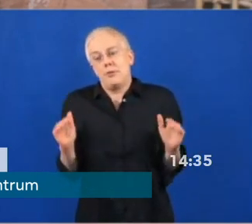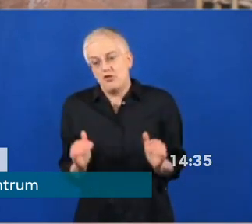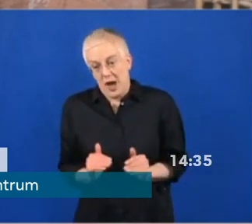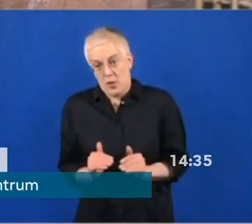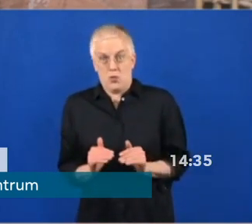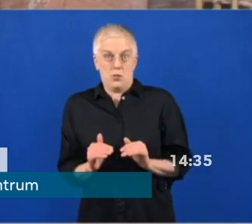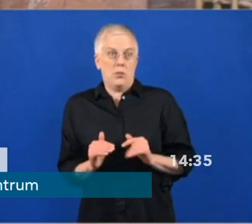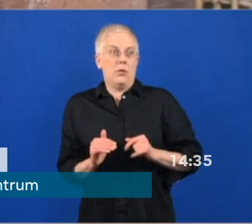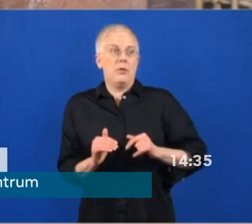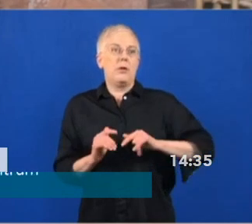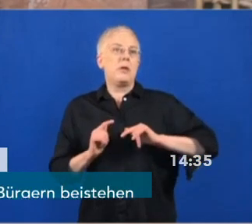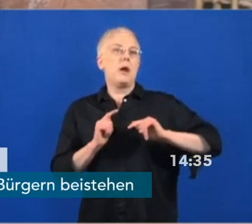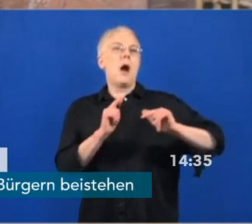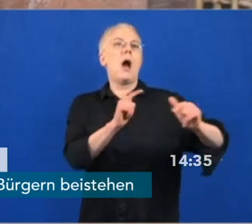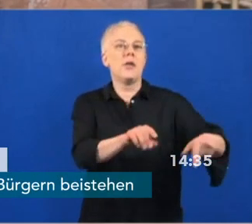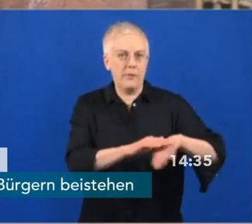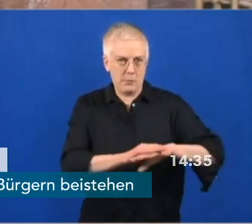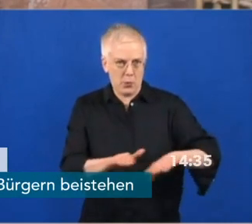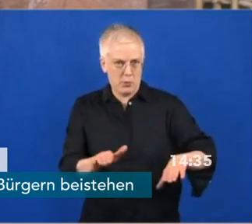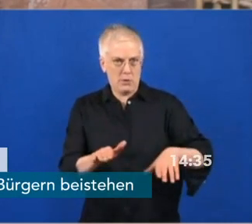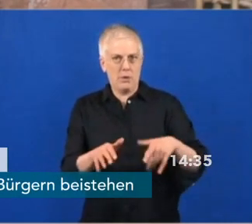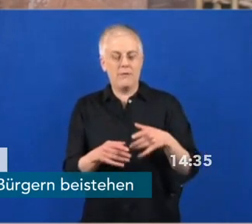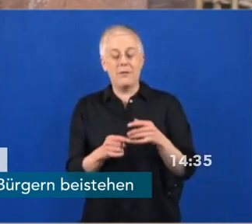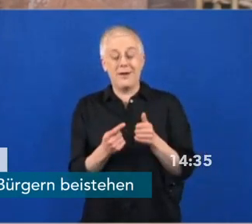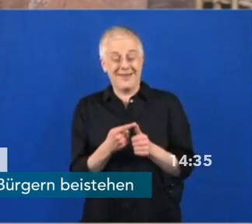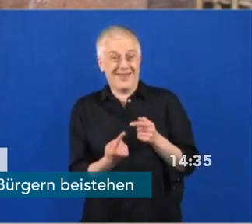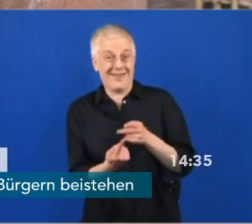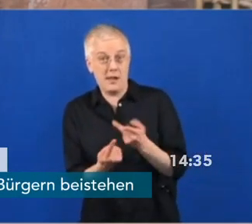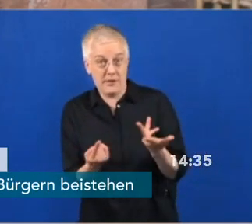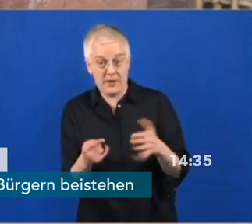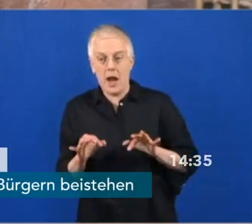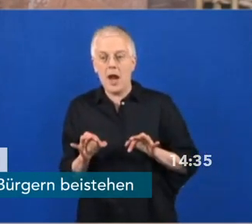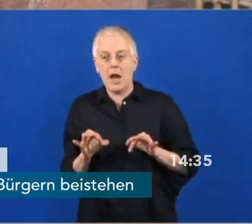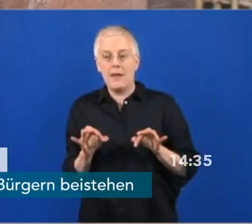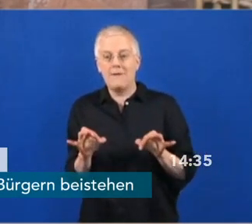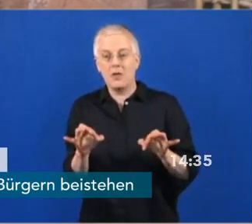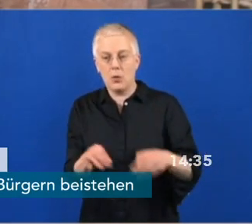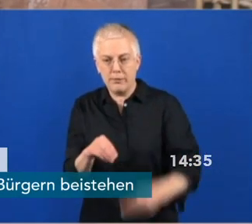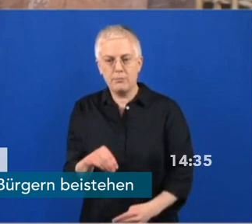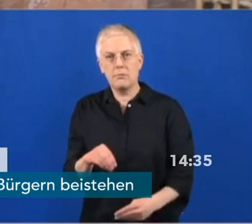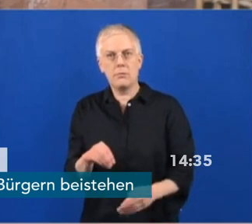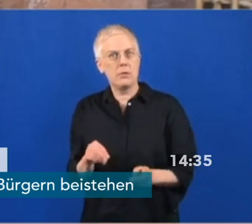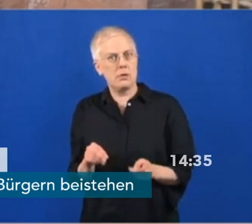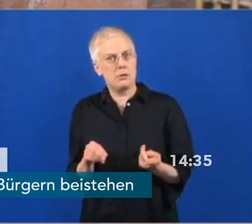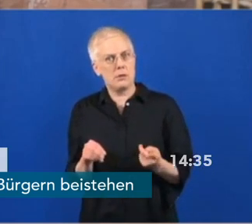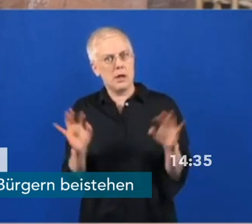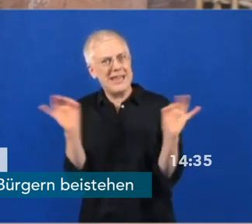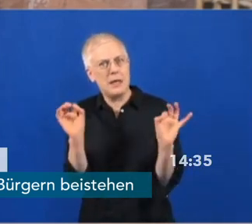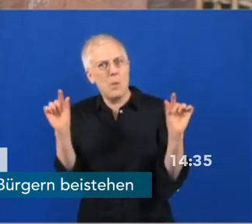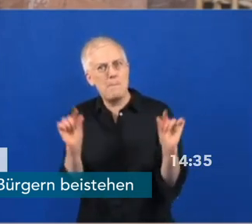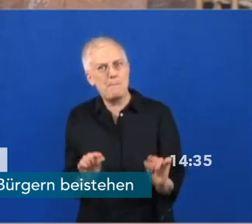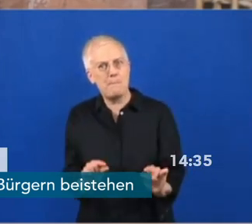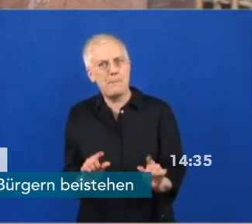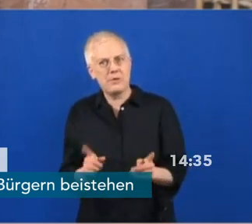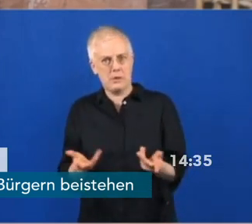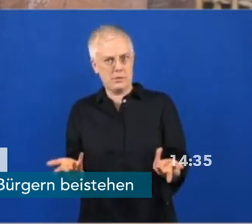Wir wollen Infektionsketten unterbrechen, Infektionsrisiken vermeiden. Und dafür gibt es eben